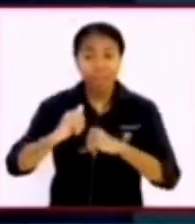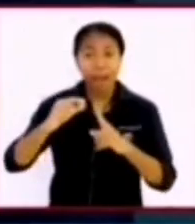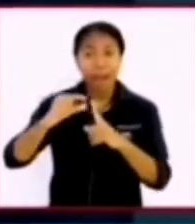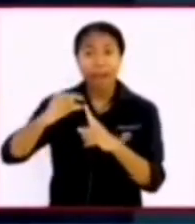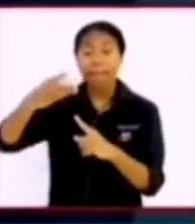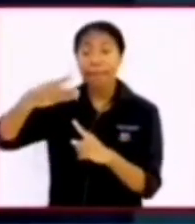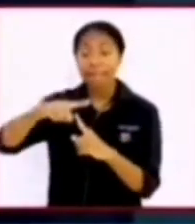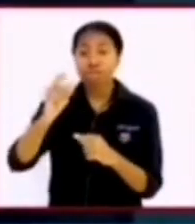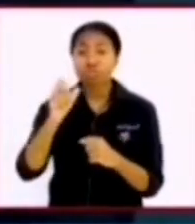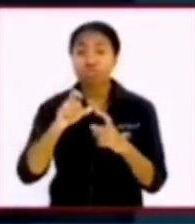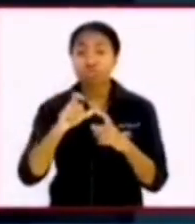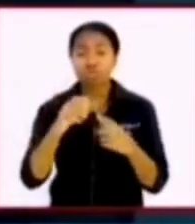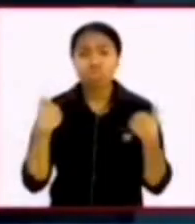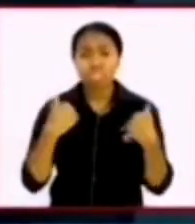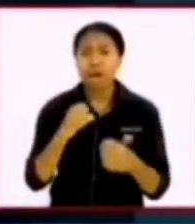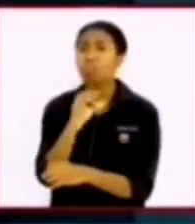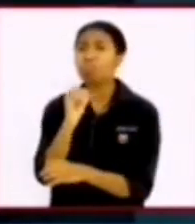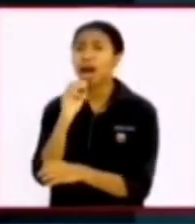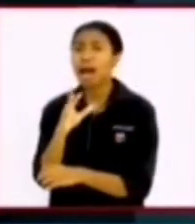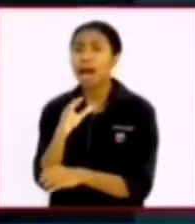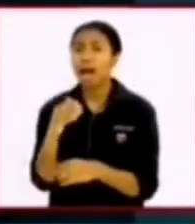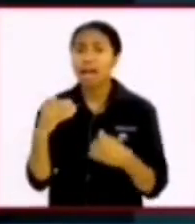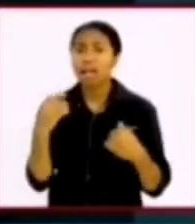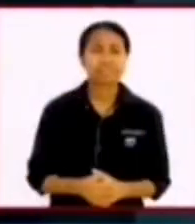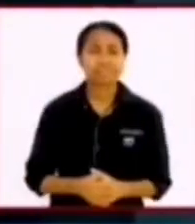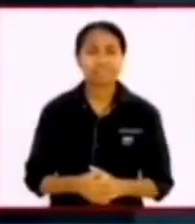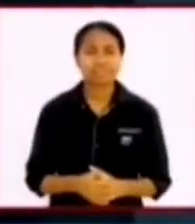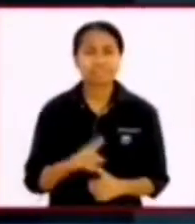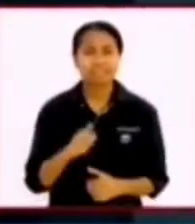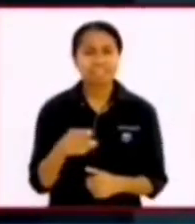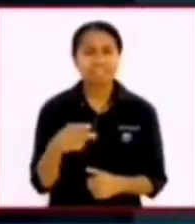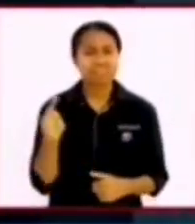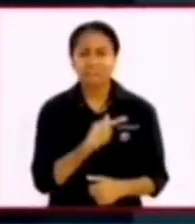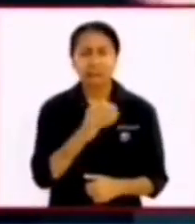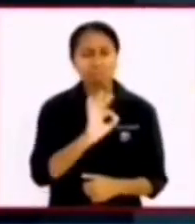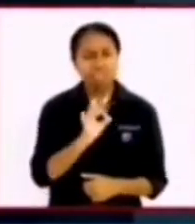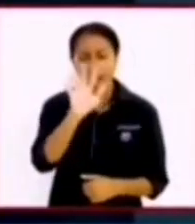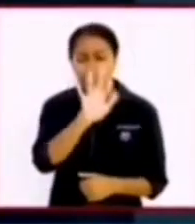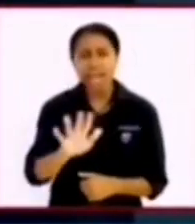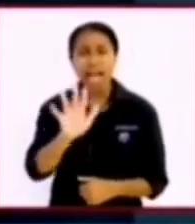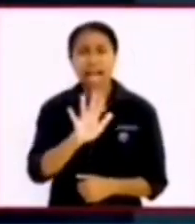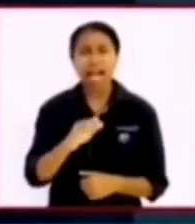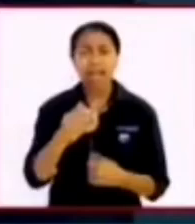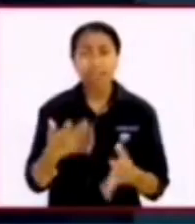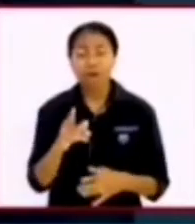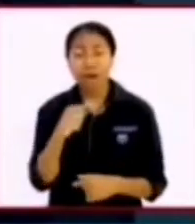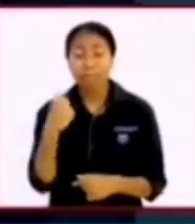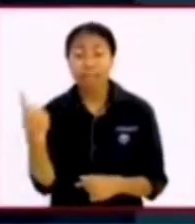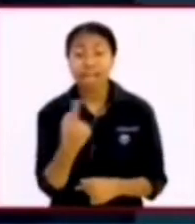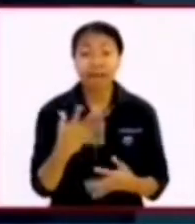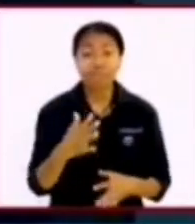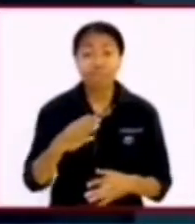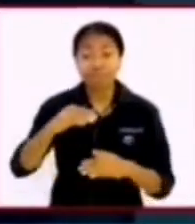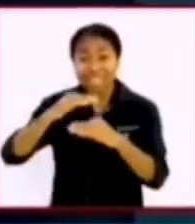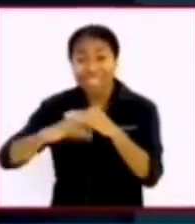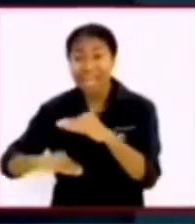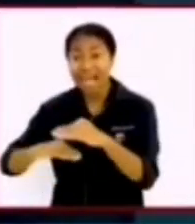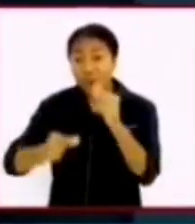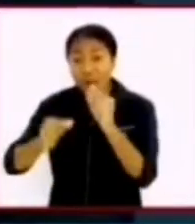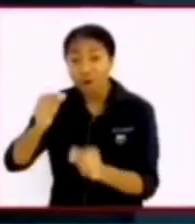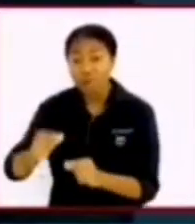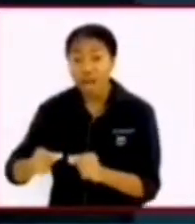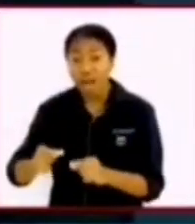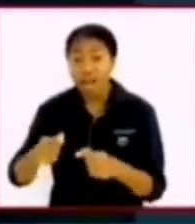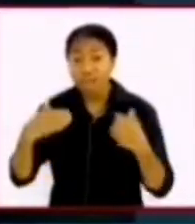bisa berkotbah satu kali berkotbah tiga ribu orang bertobat kita tidak bisa bayangkan bahwa mereka yang begitu rendah di mata orang lain